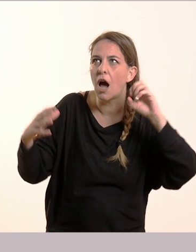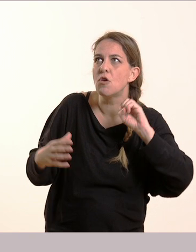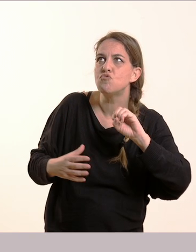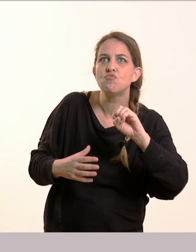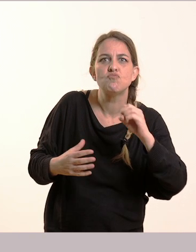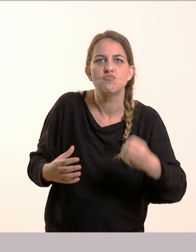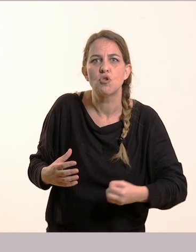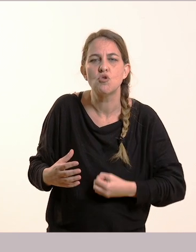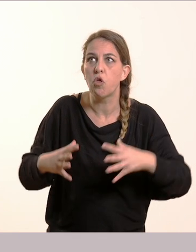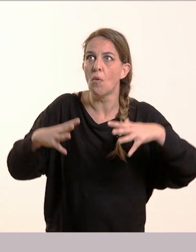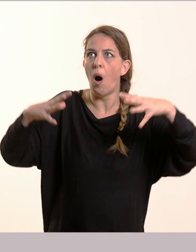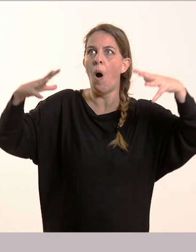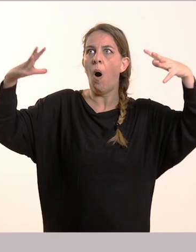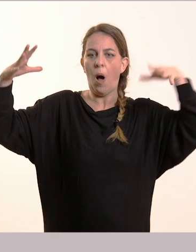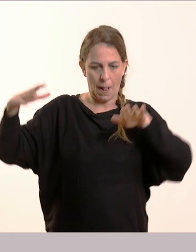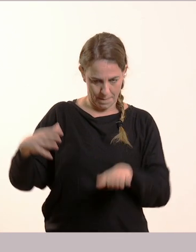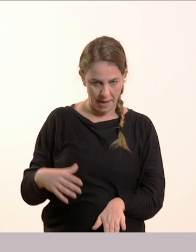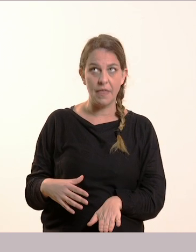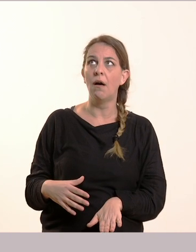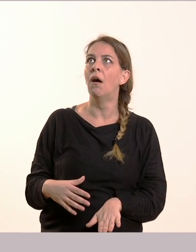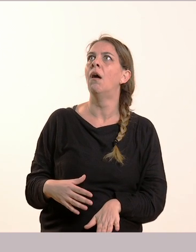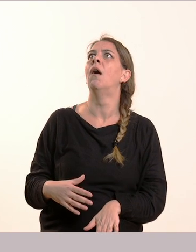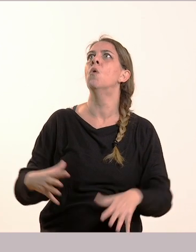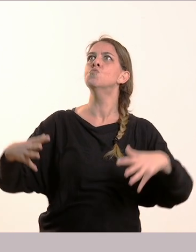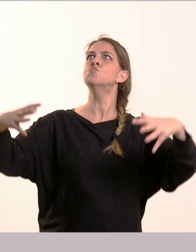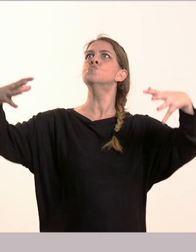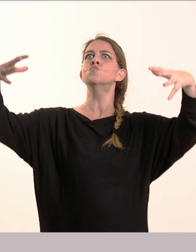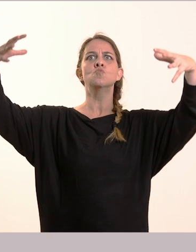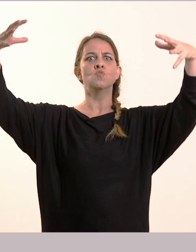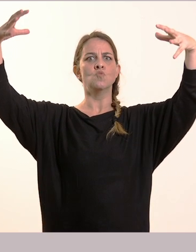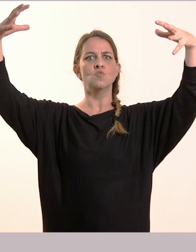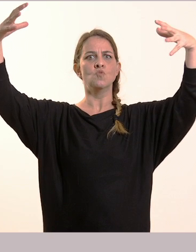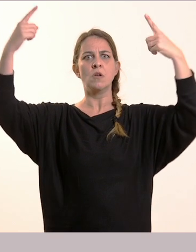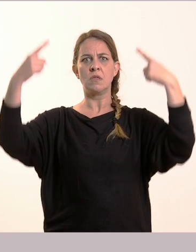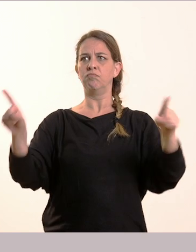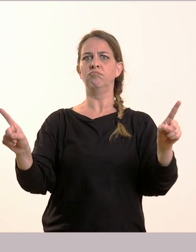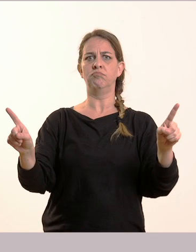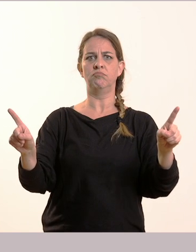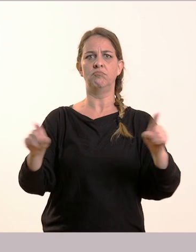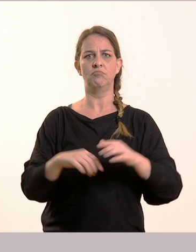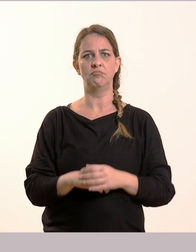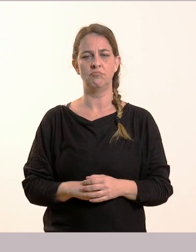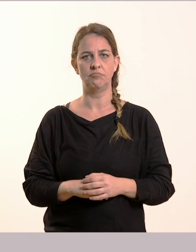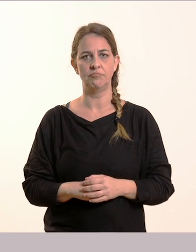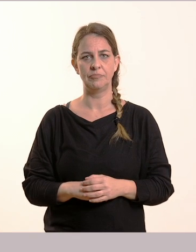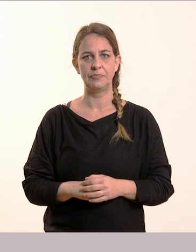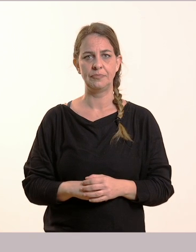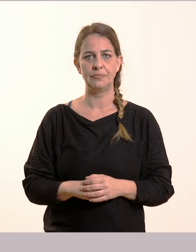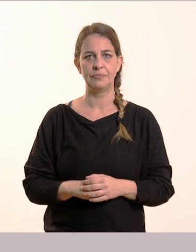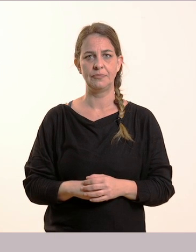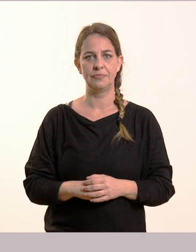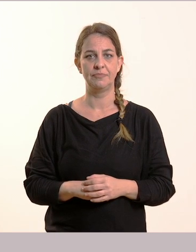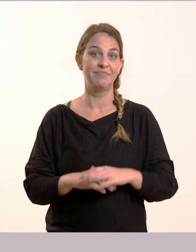παιδάκια στα μάτια μας, όλα φαντάζουν πελώρια και διαφορετικά στα μάτια μας τη νύχτα. Και επειδή